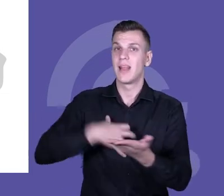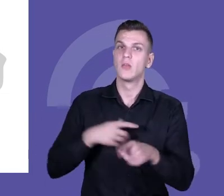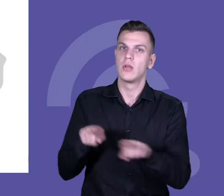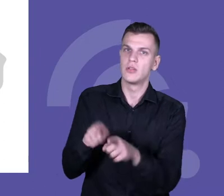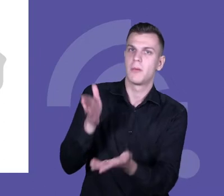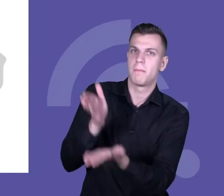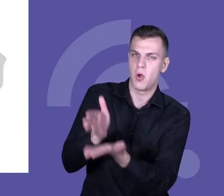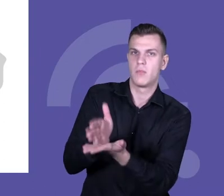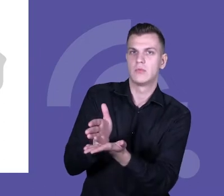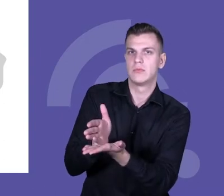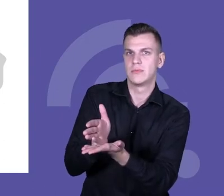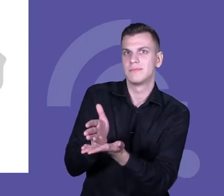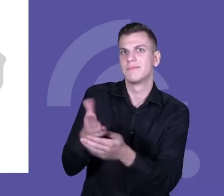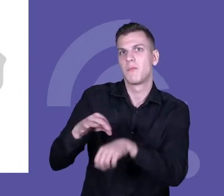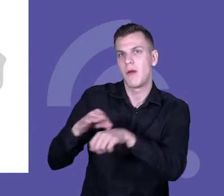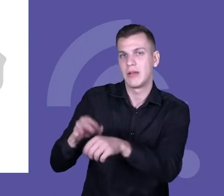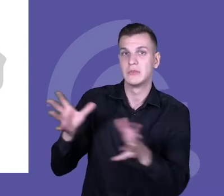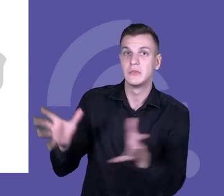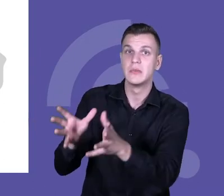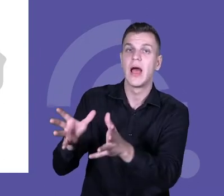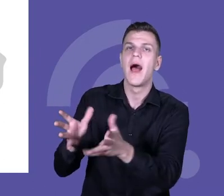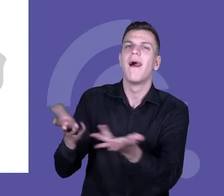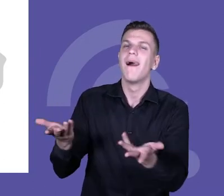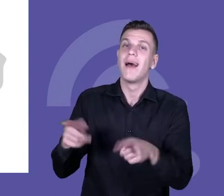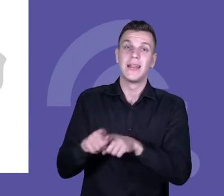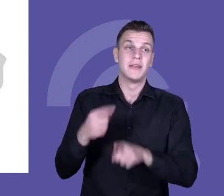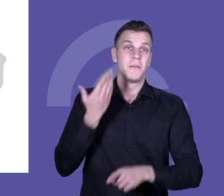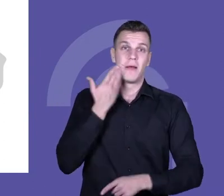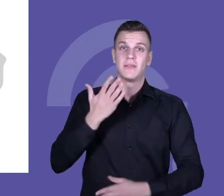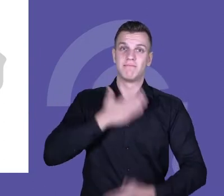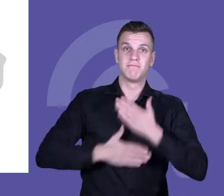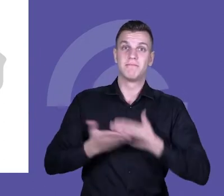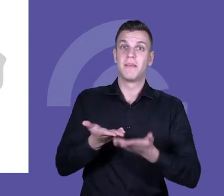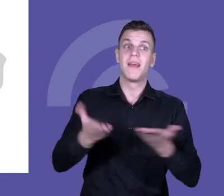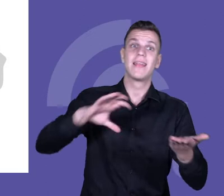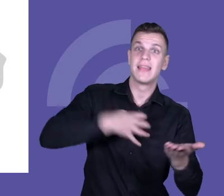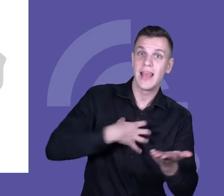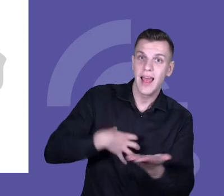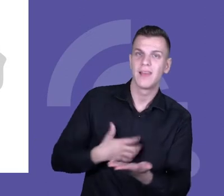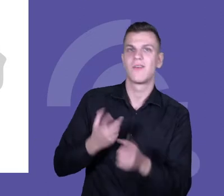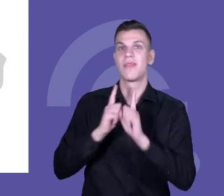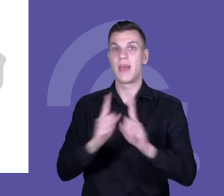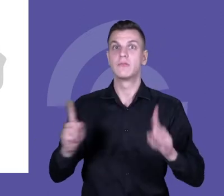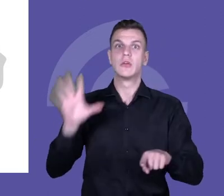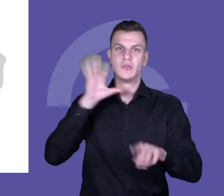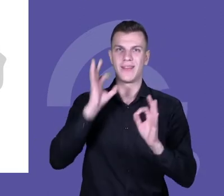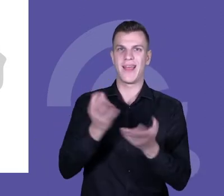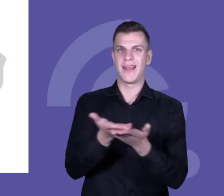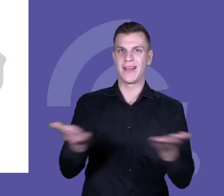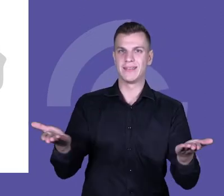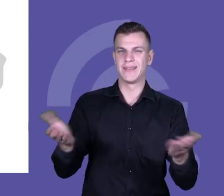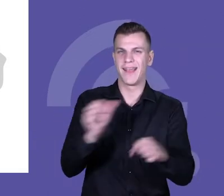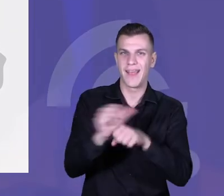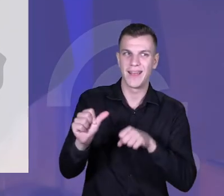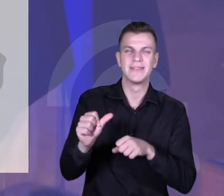adresowane. I strasznie mi jest miło, że wielu z Was jest dzisiaj tutaj, dyrektorów i nauczycieli. Pozdrawiam ich bardzo serdecznie.